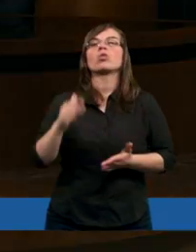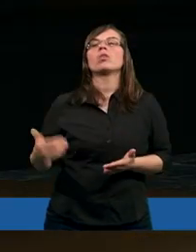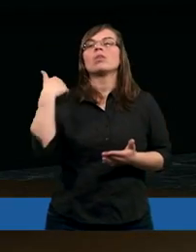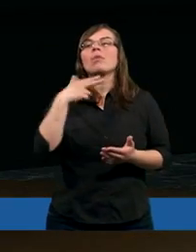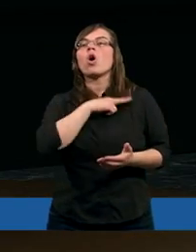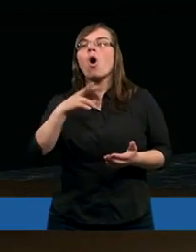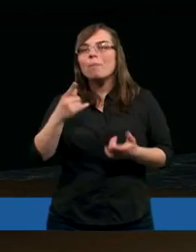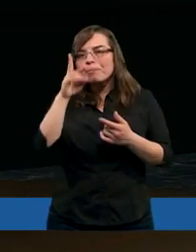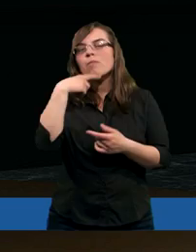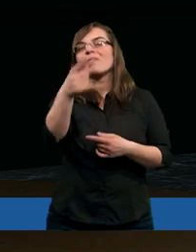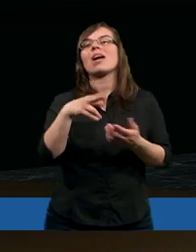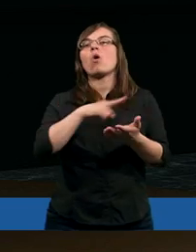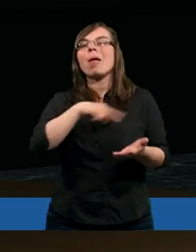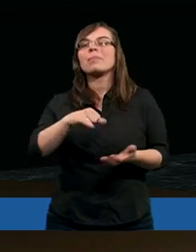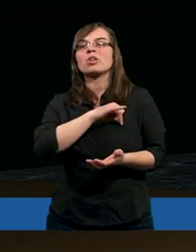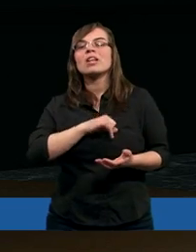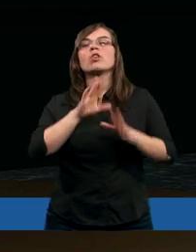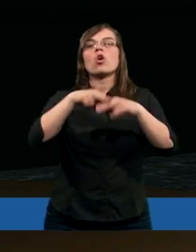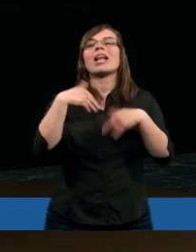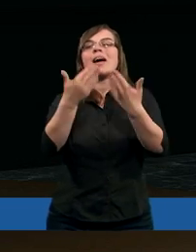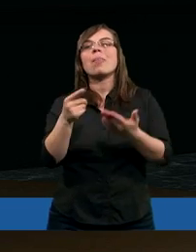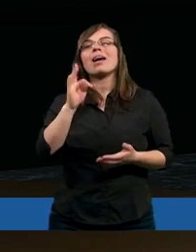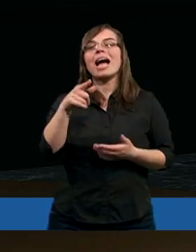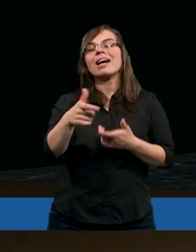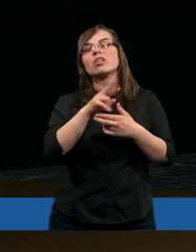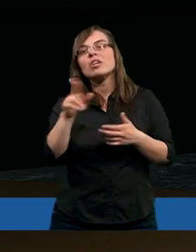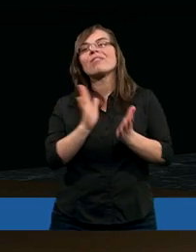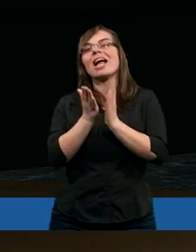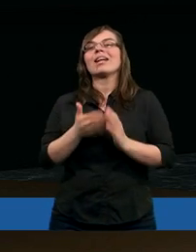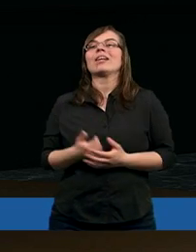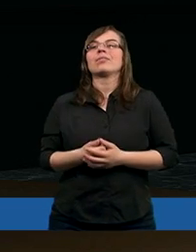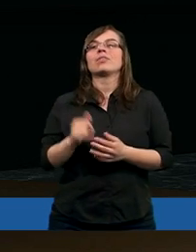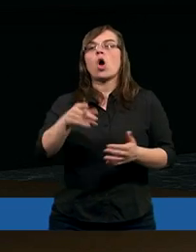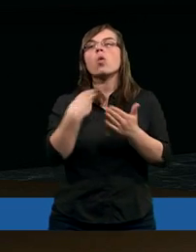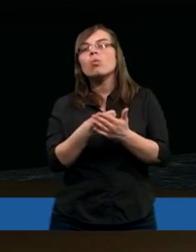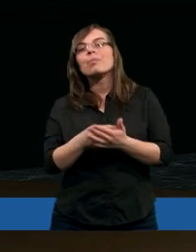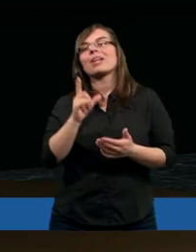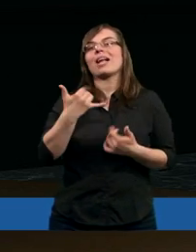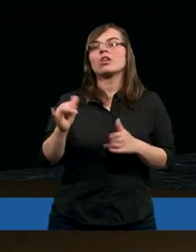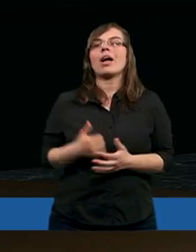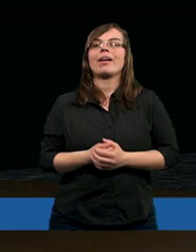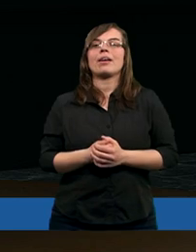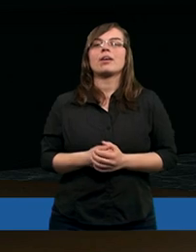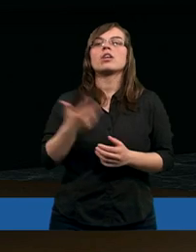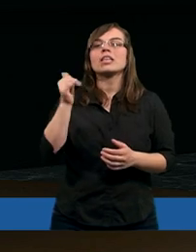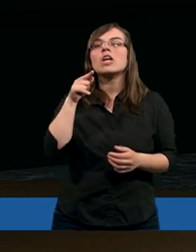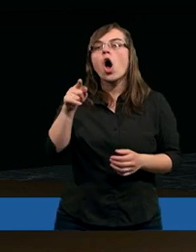po grzechu, był już przepowiedziany, że zostanie dany taki, że przyjdzie odkupiciel. No i on